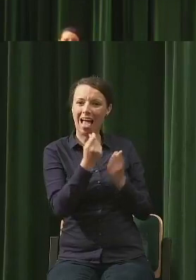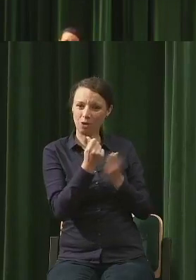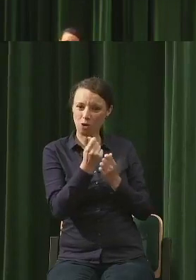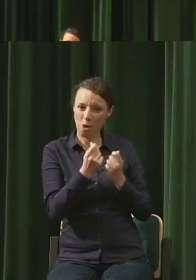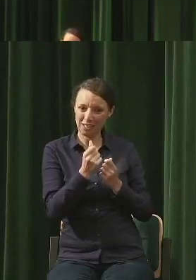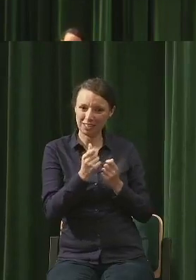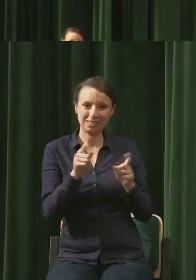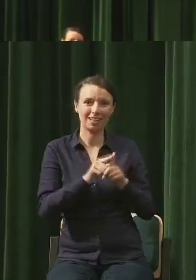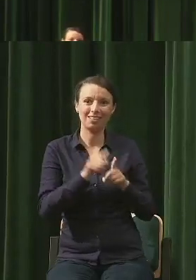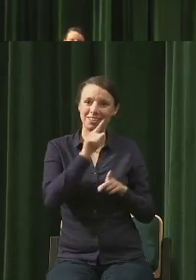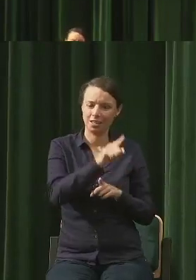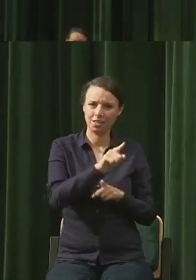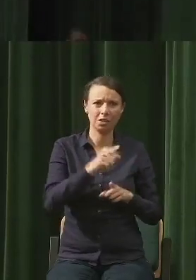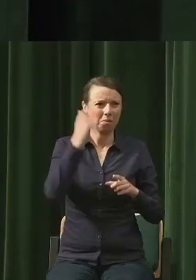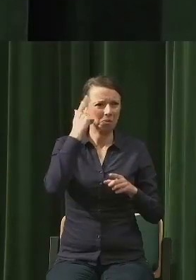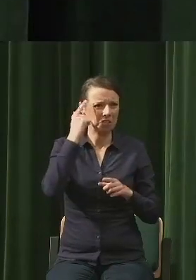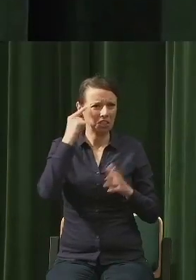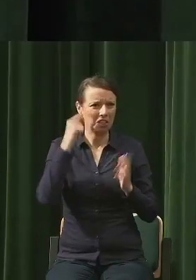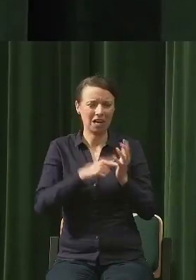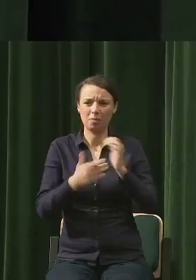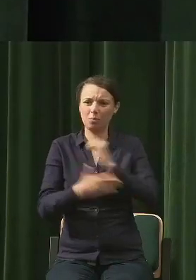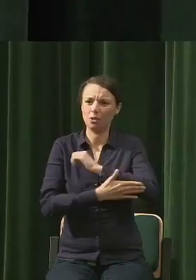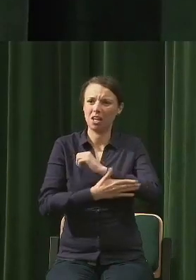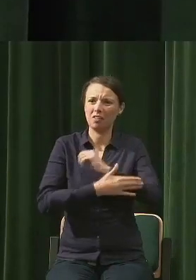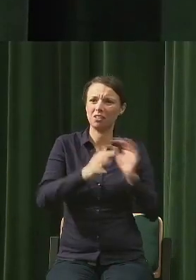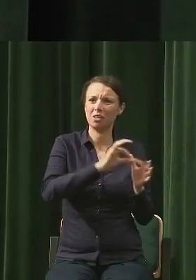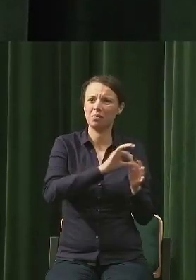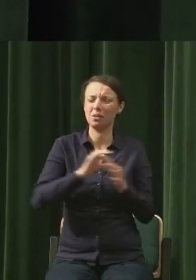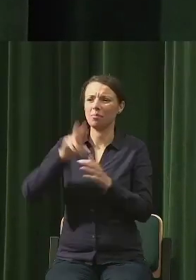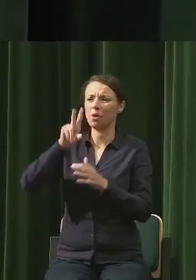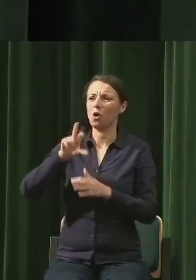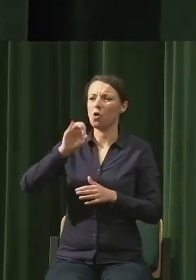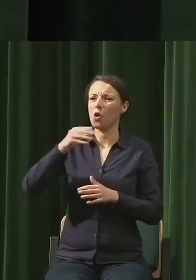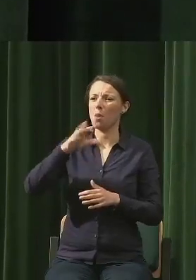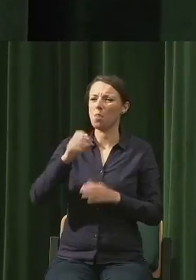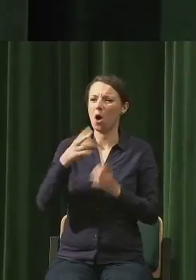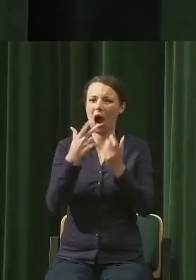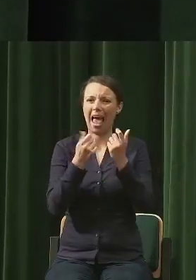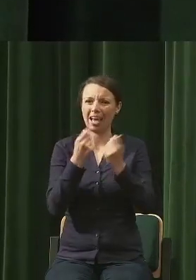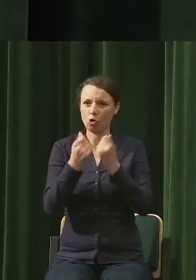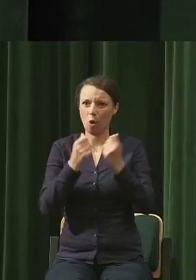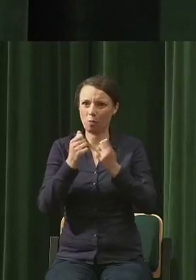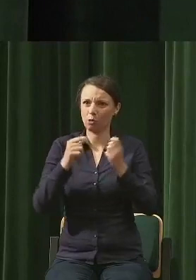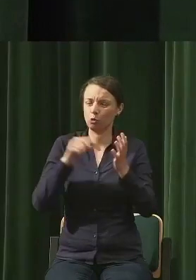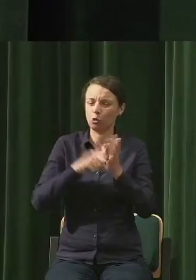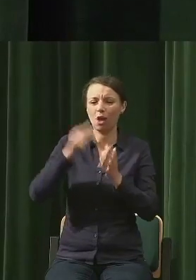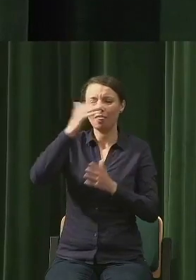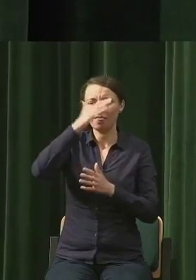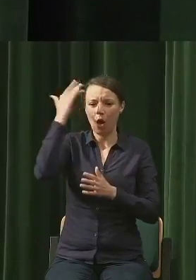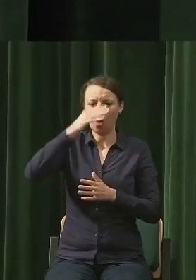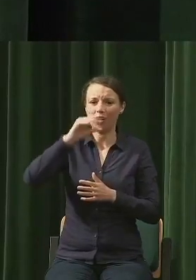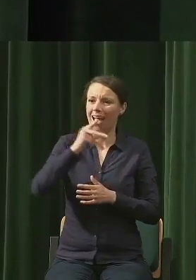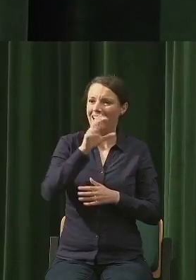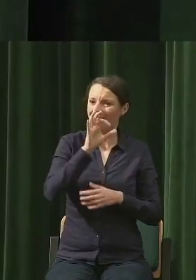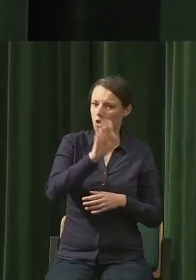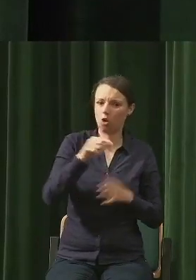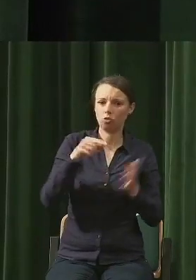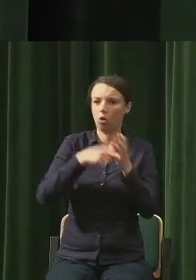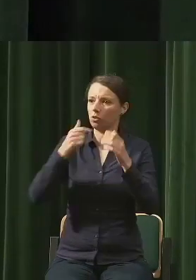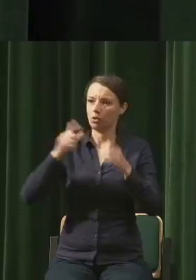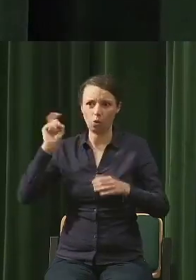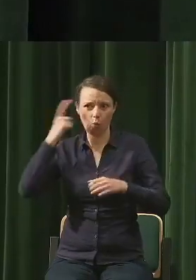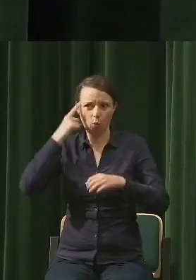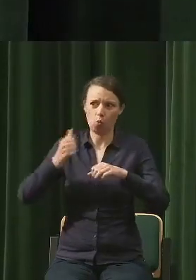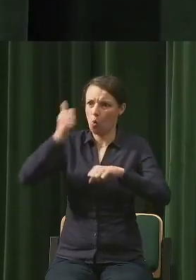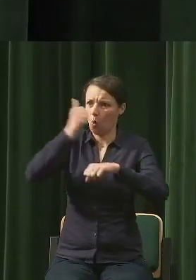podstawowym złudzeniem ekonomii, homo economicus jako aktor ciągle neoklasycznej teorii ekonomicznej, która dominuje i to, że